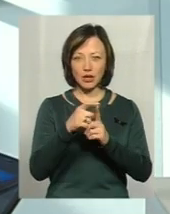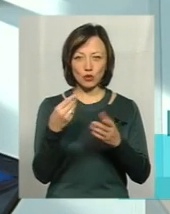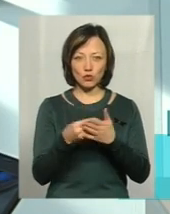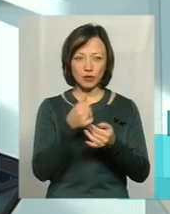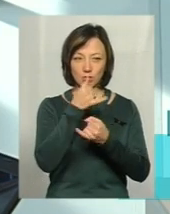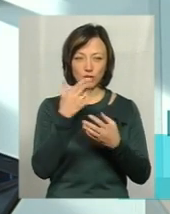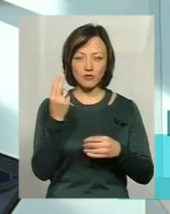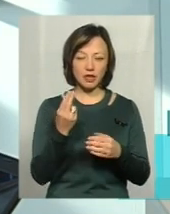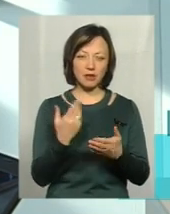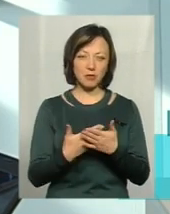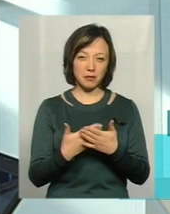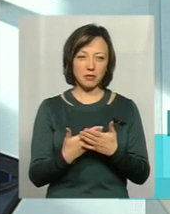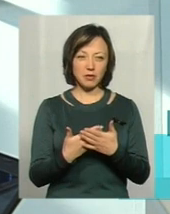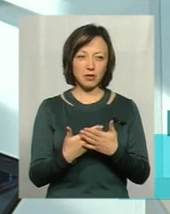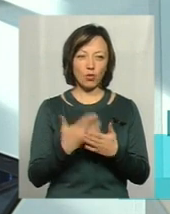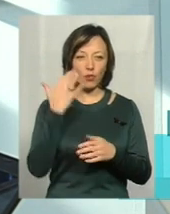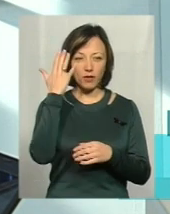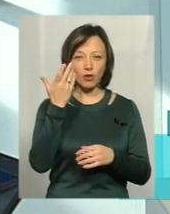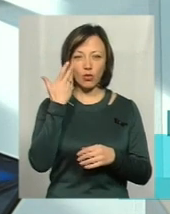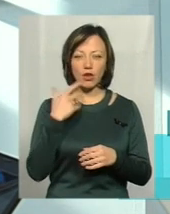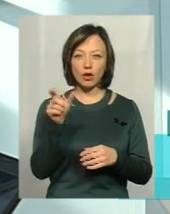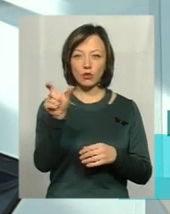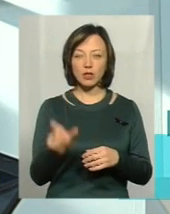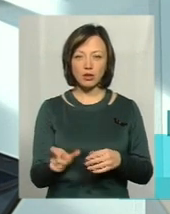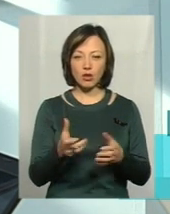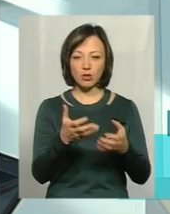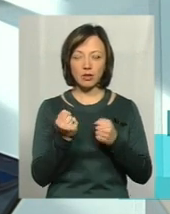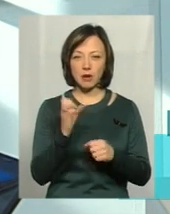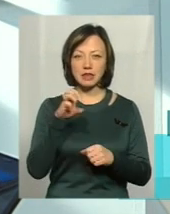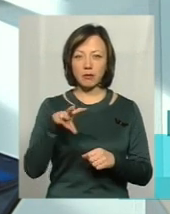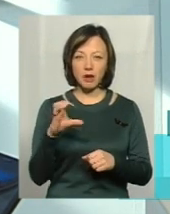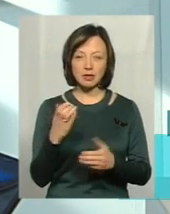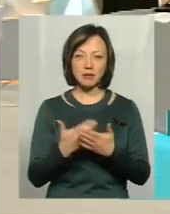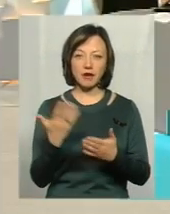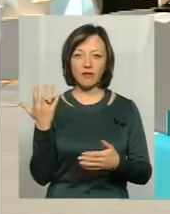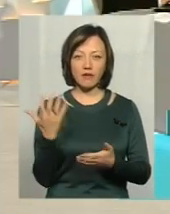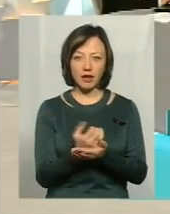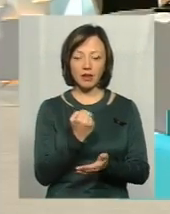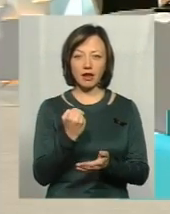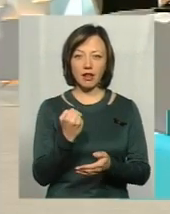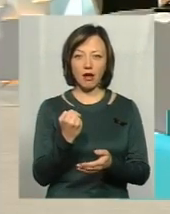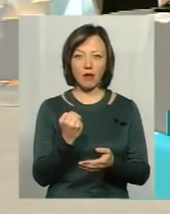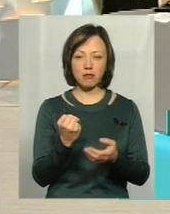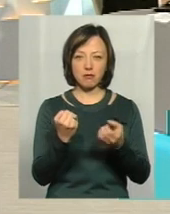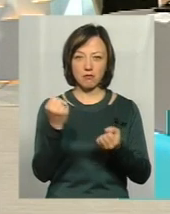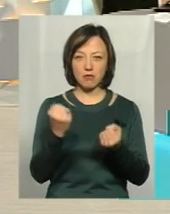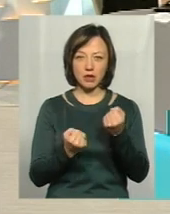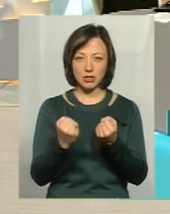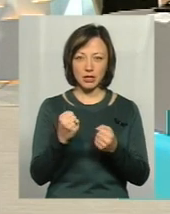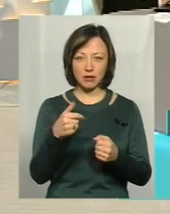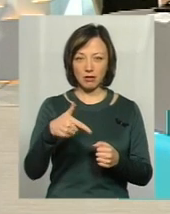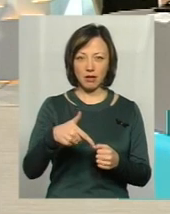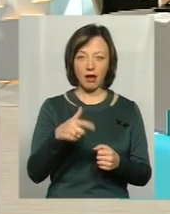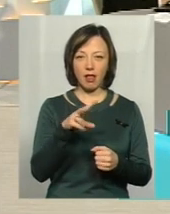в цифрах, але уявіть, коли людина отримувала СМС, що вона, наприклад, виграла Лексус, їй потрібно